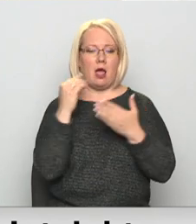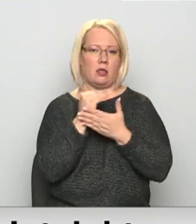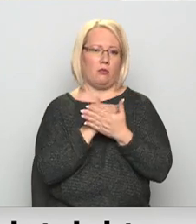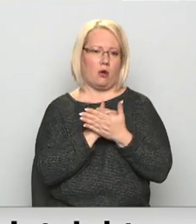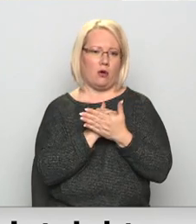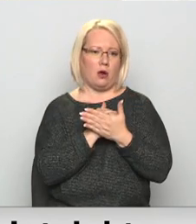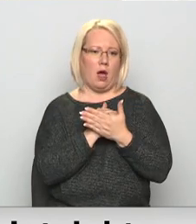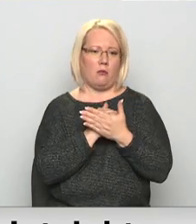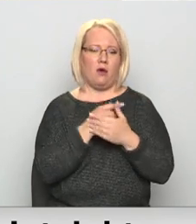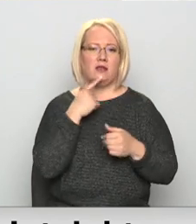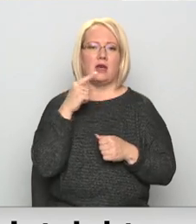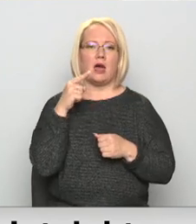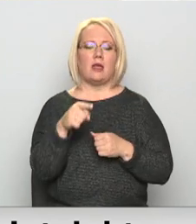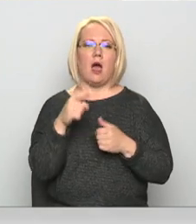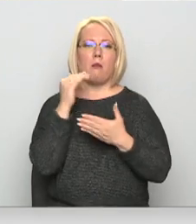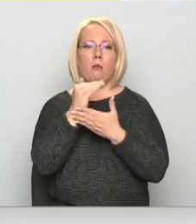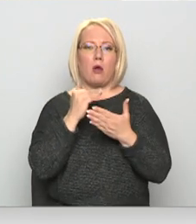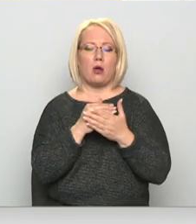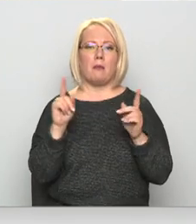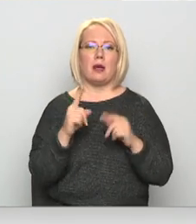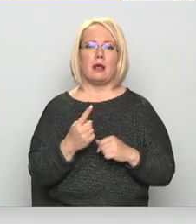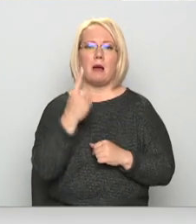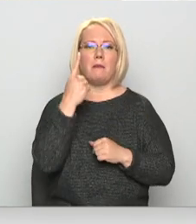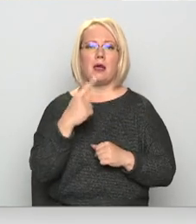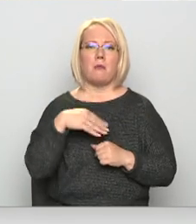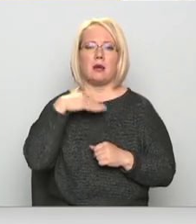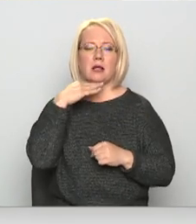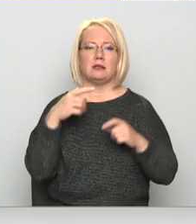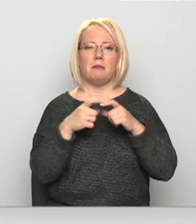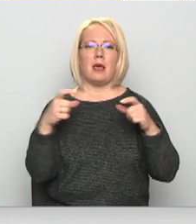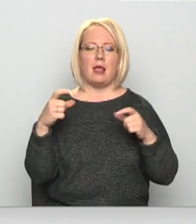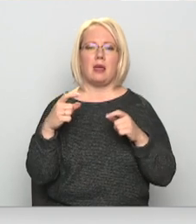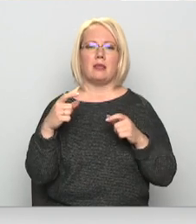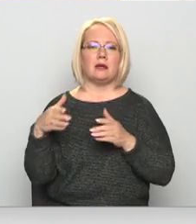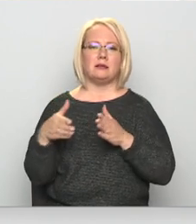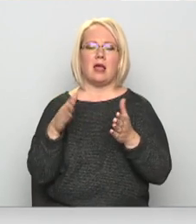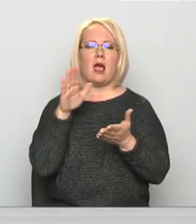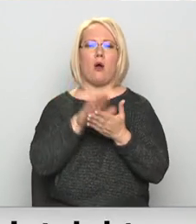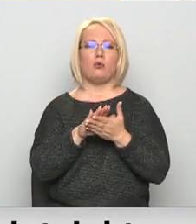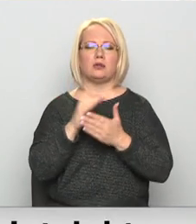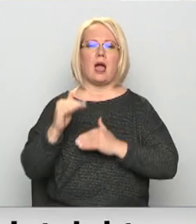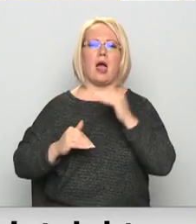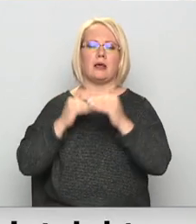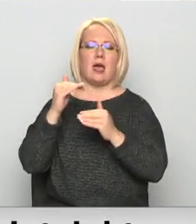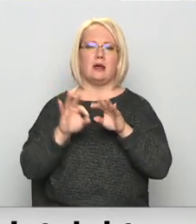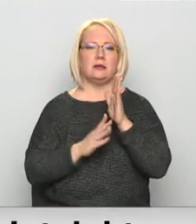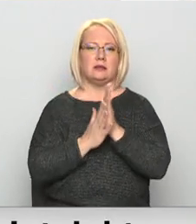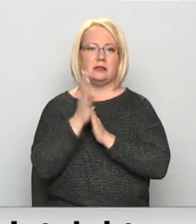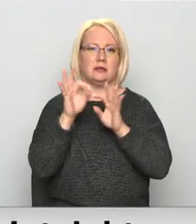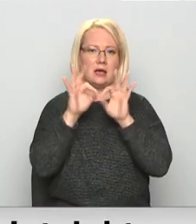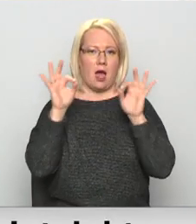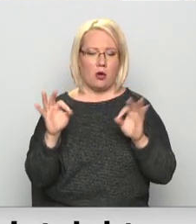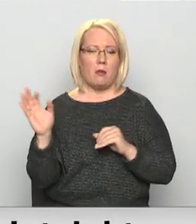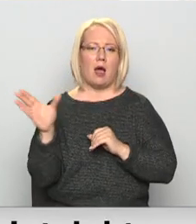Vēlētās solidināt šo programmu ar tādu, kā pirmās klases bija ceļā uz karjeras sākumu, jo ar visiem izpējamiem